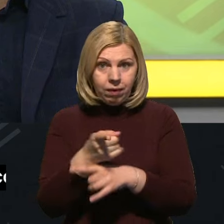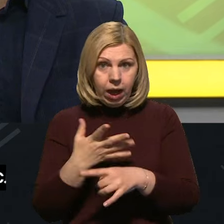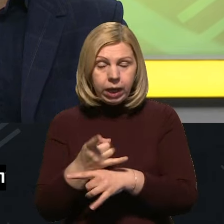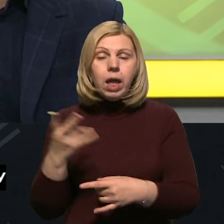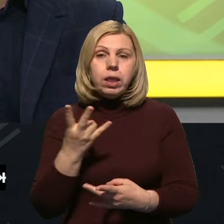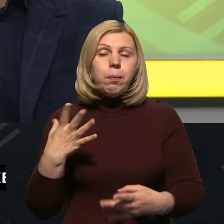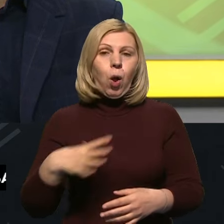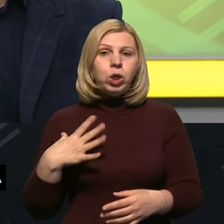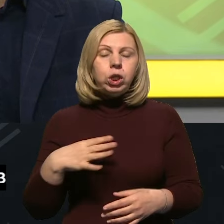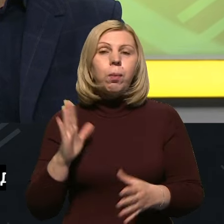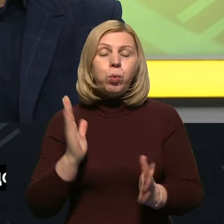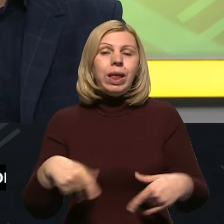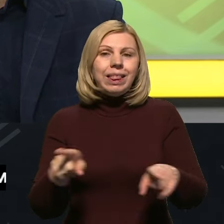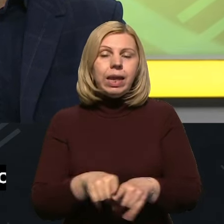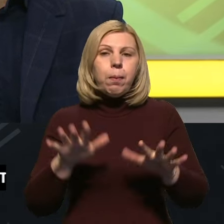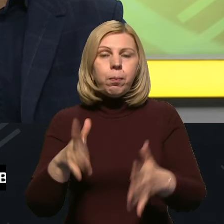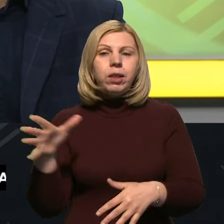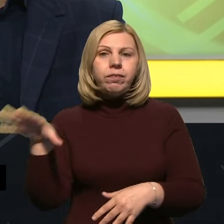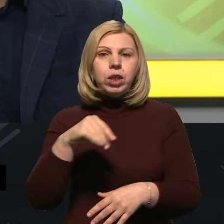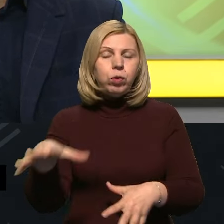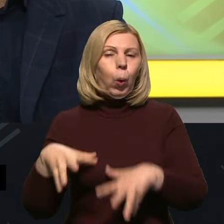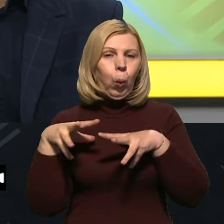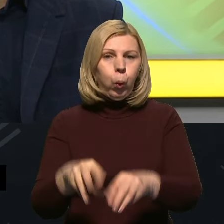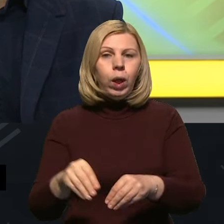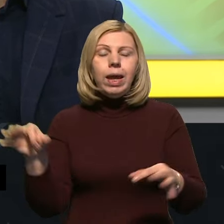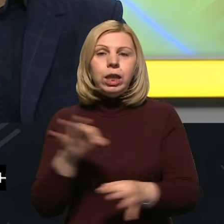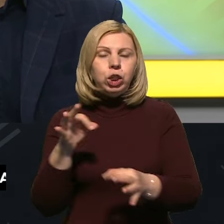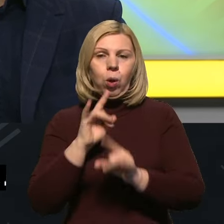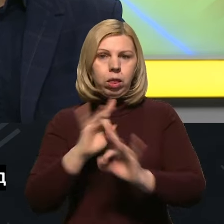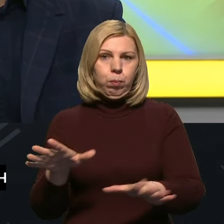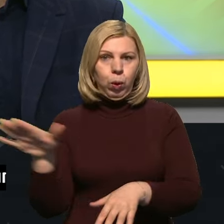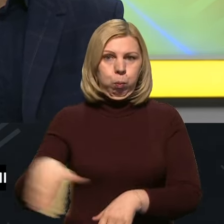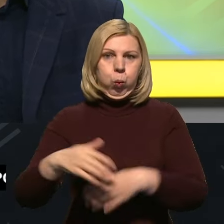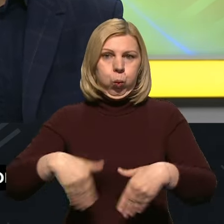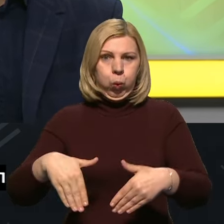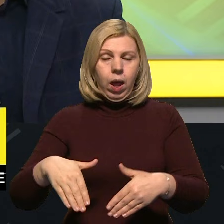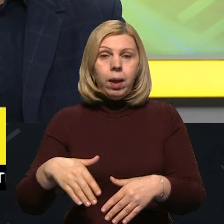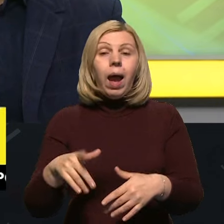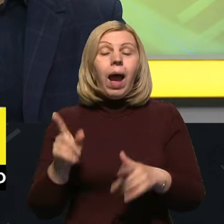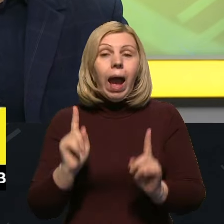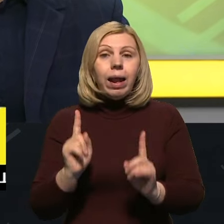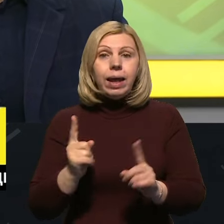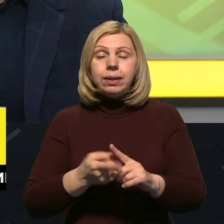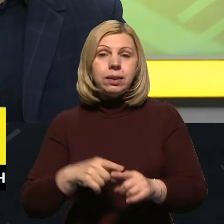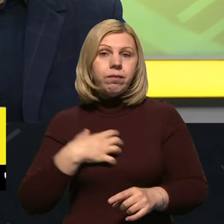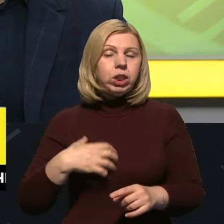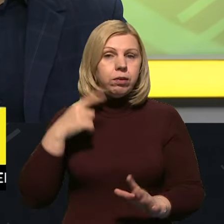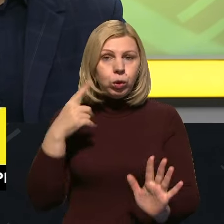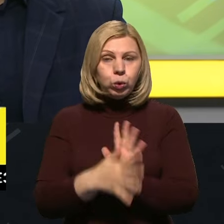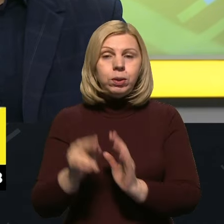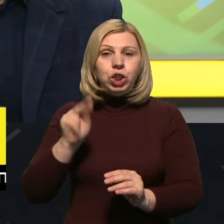очікувати, що настане такий момент, коли в нього все вичерпається і більше нічого не буде. Але просто це важливо розуміти,